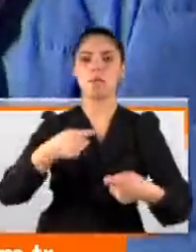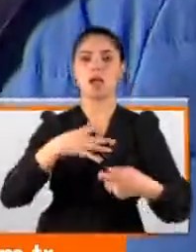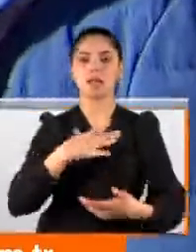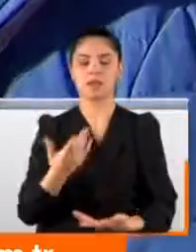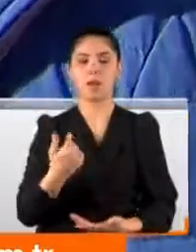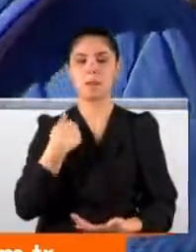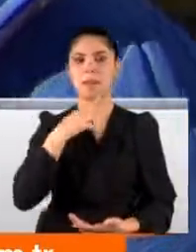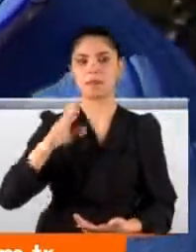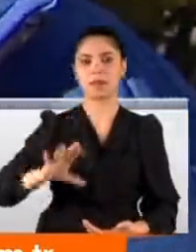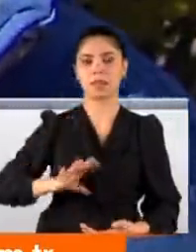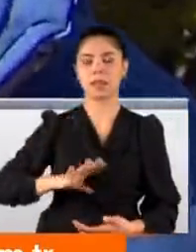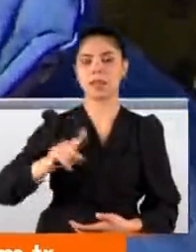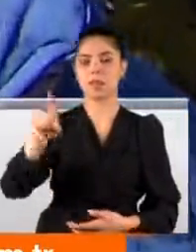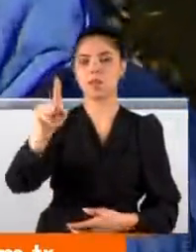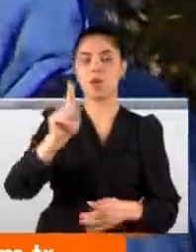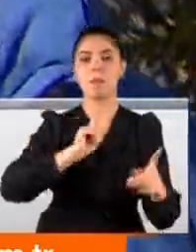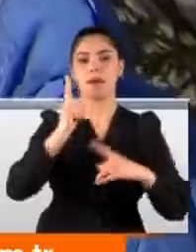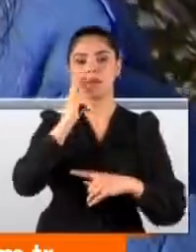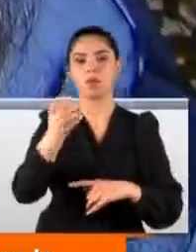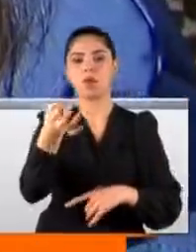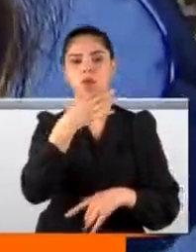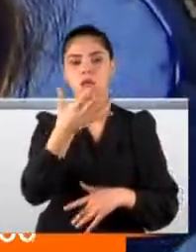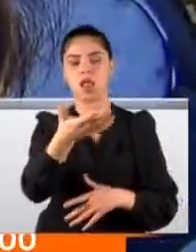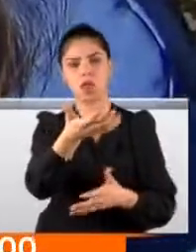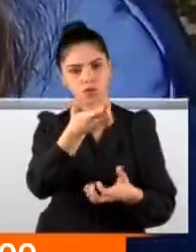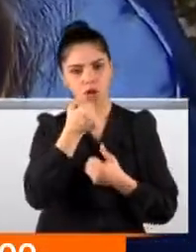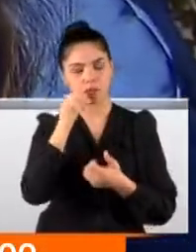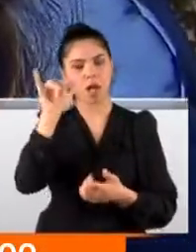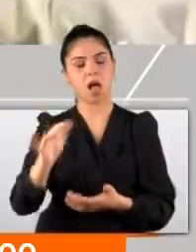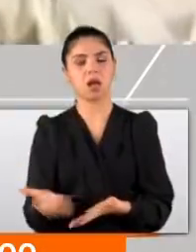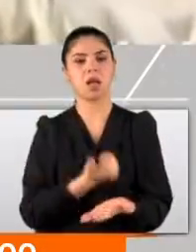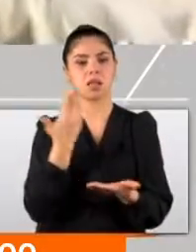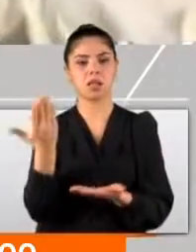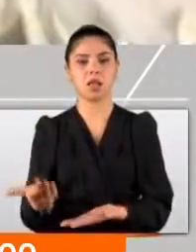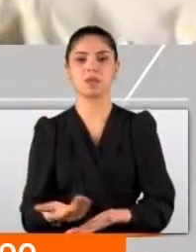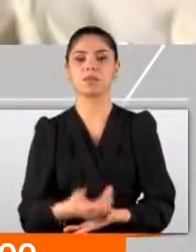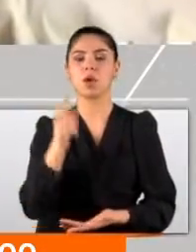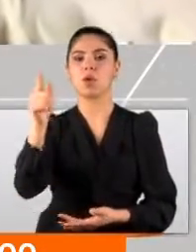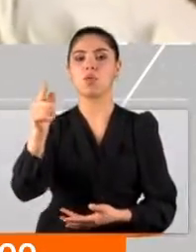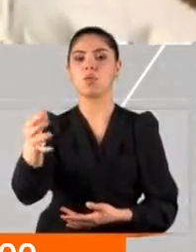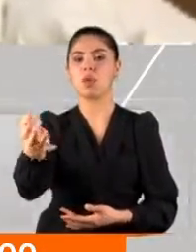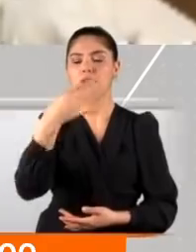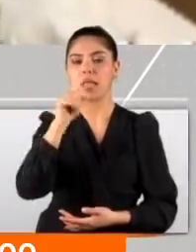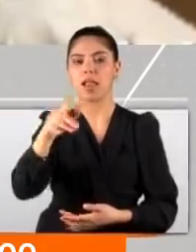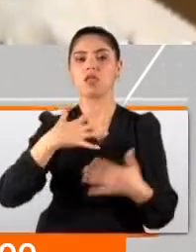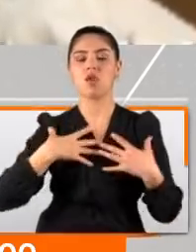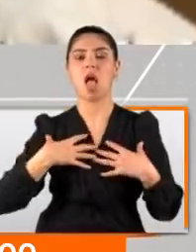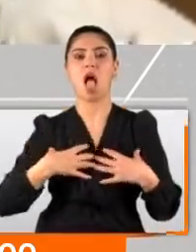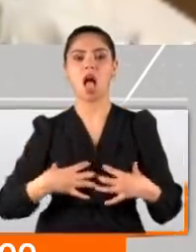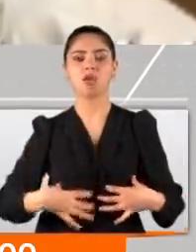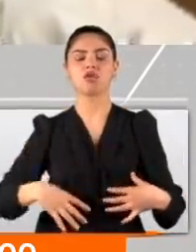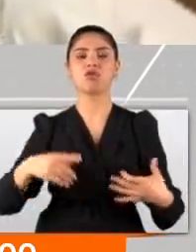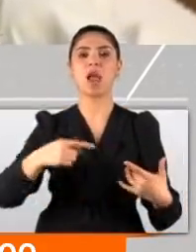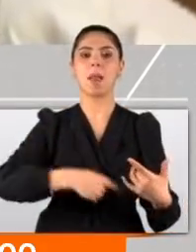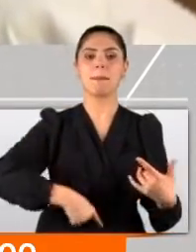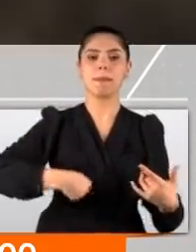Benim kızım da dava yoluyla bu ilacı ihtiyaç tedbir kararıyla almaya hak kazandı. Kistik fibrozis özellikle akciğerler, sindirim